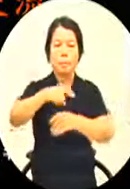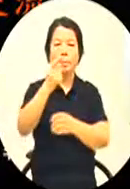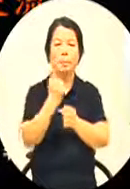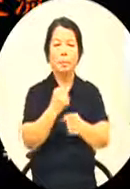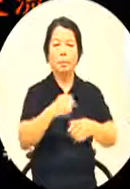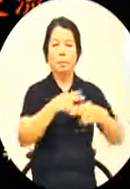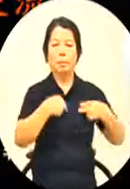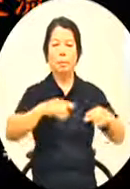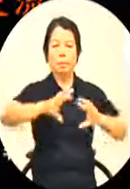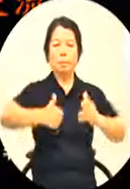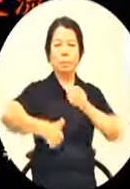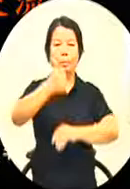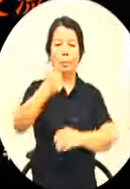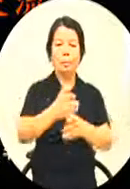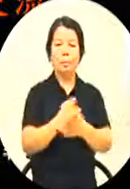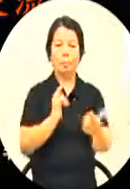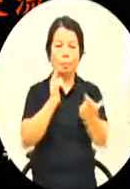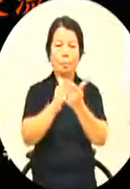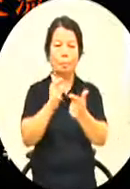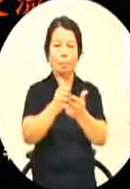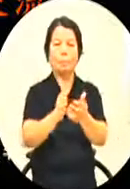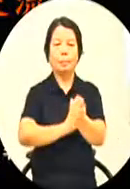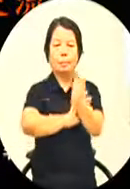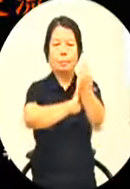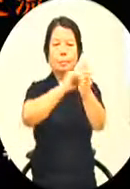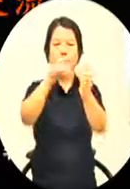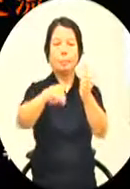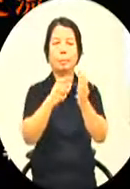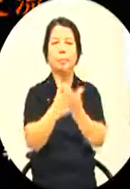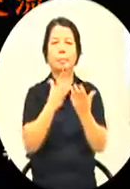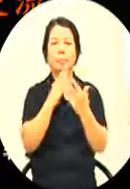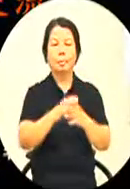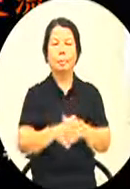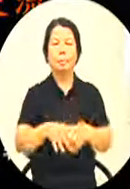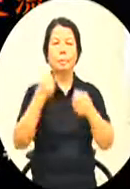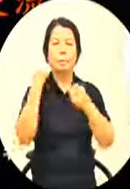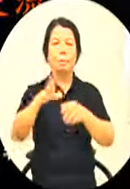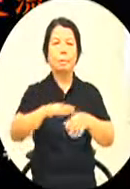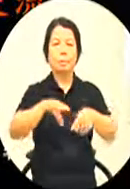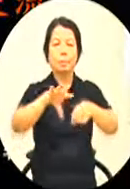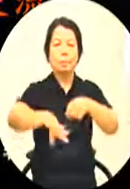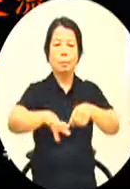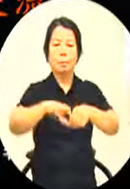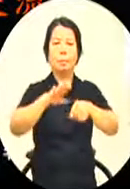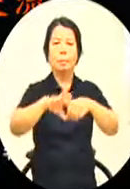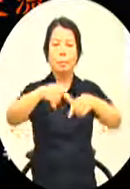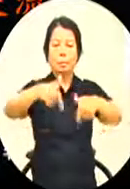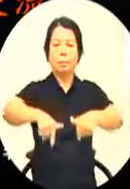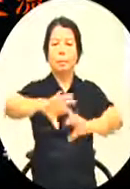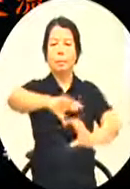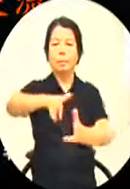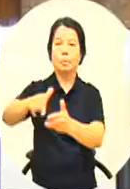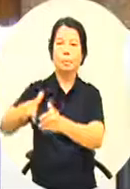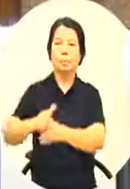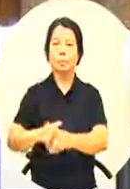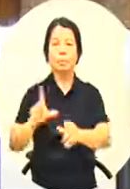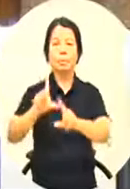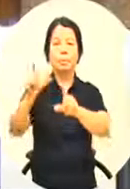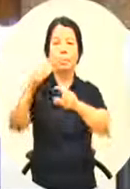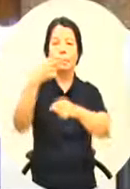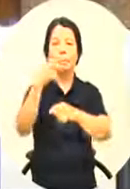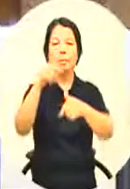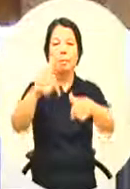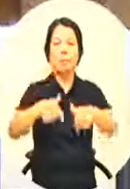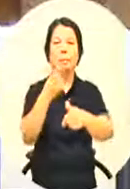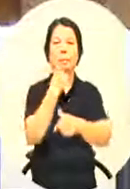英文总统的新南向政策我们要成为新南向的基地,与东南亚密切交流,共